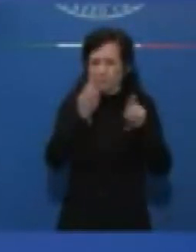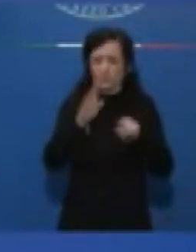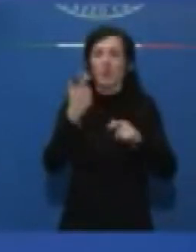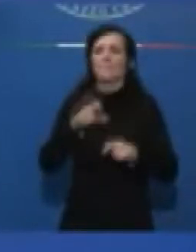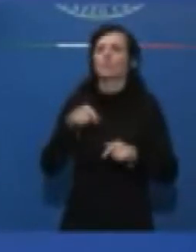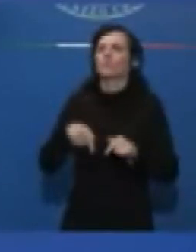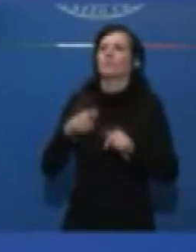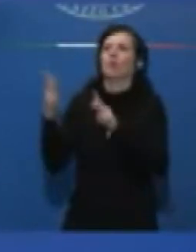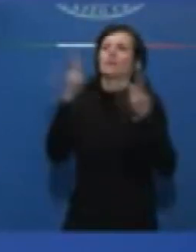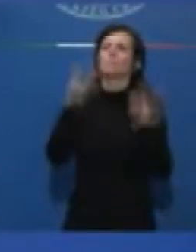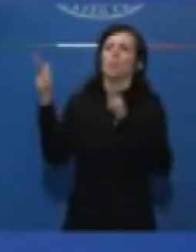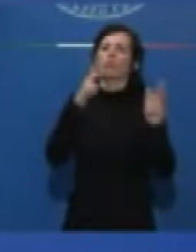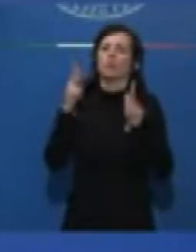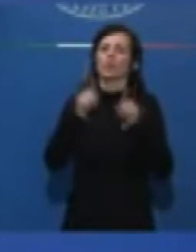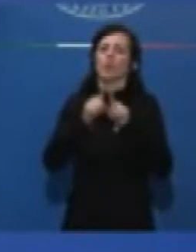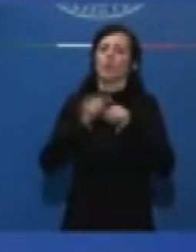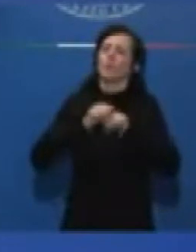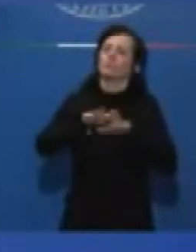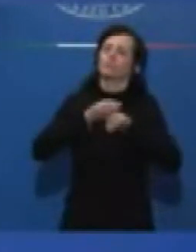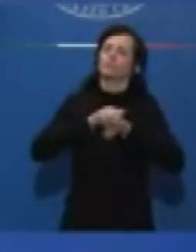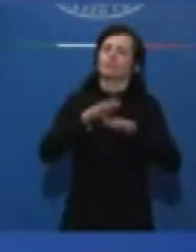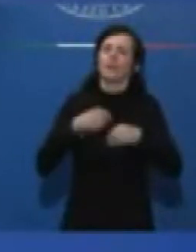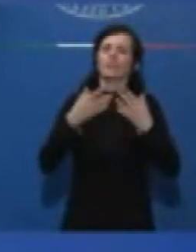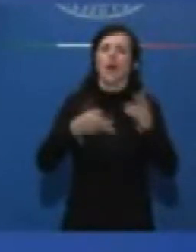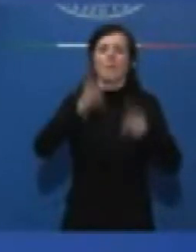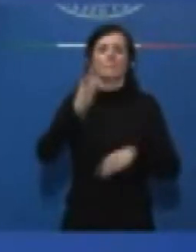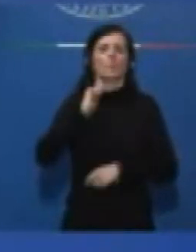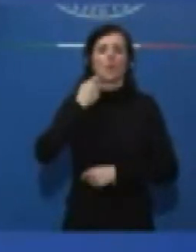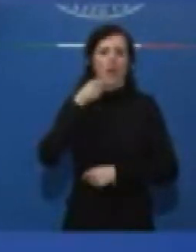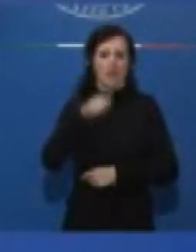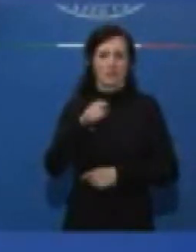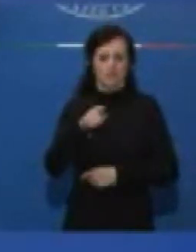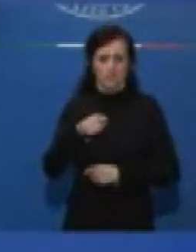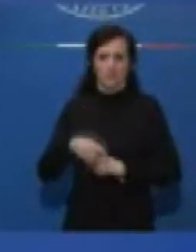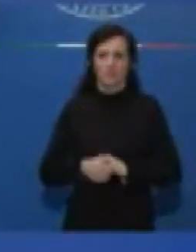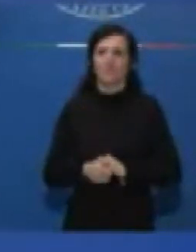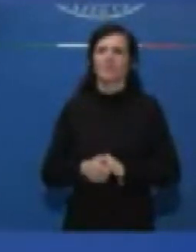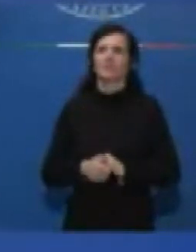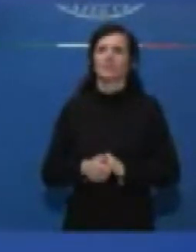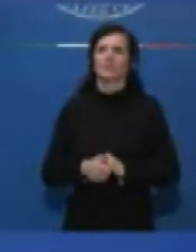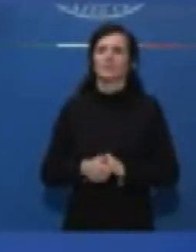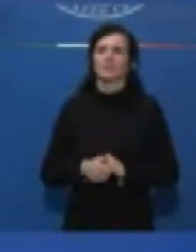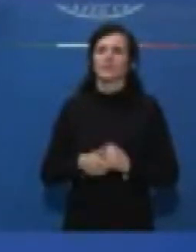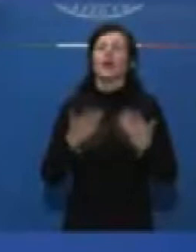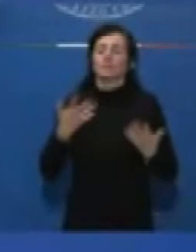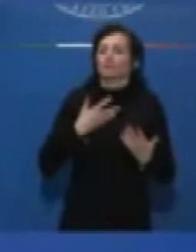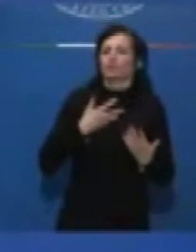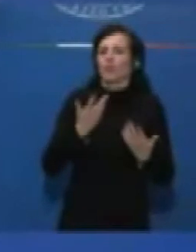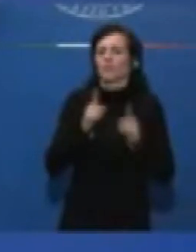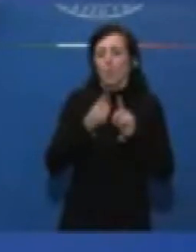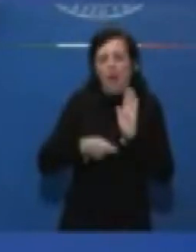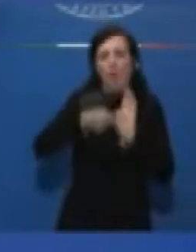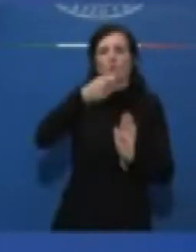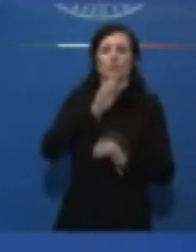più gas nelle pipeline, c'è un insensato aumento di un fattore 5-6 dei costi rispetto